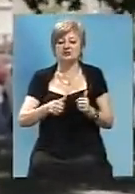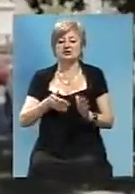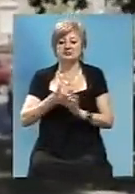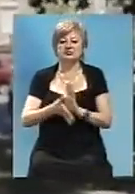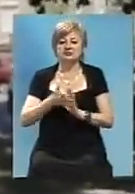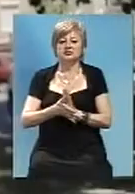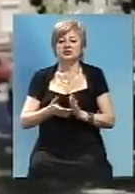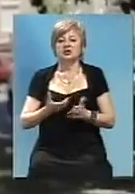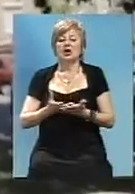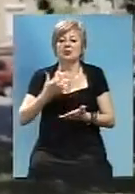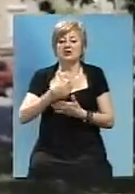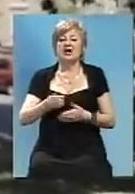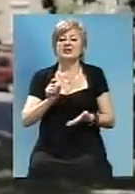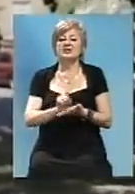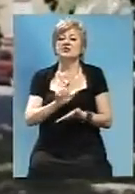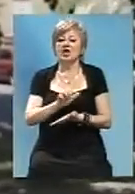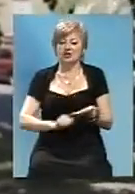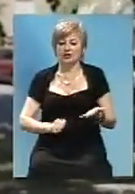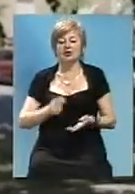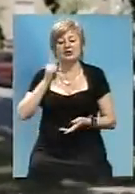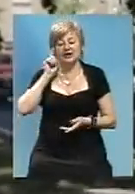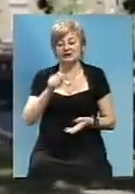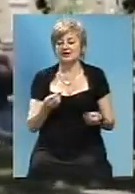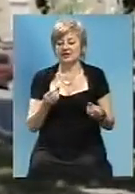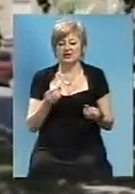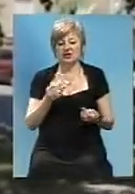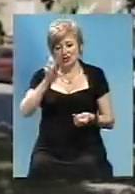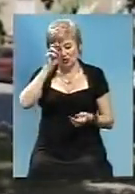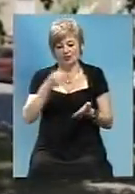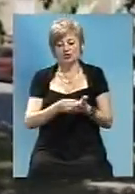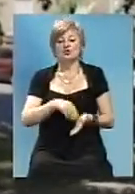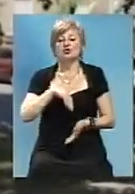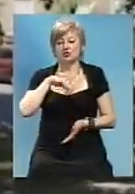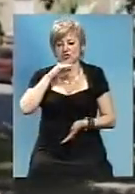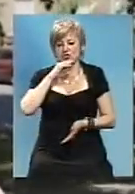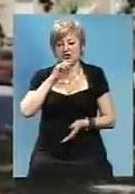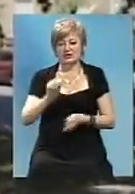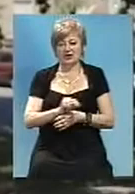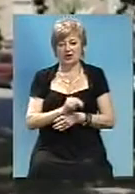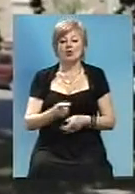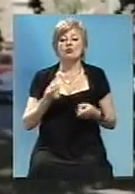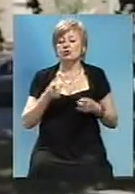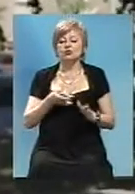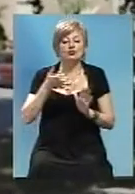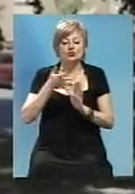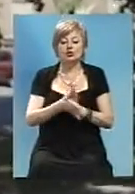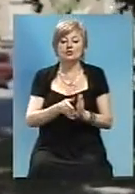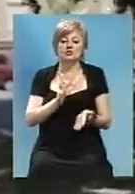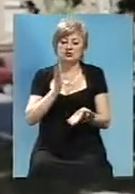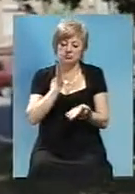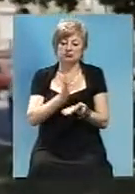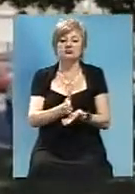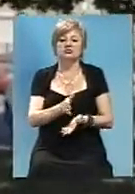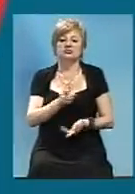виплачено налогів. Денег, я знаю, в бюджеті більше, чем достаточне на ремонт дорог. Почему вони не расходуються по цільному назначению?